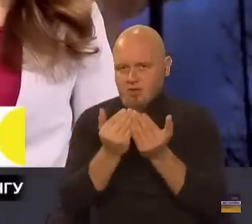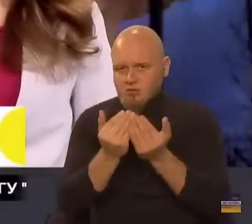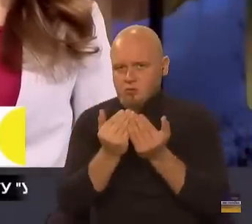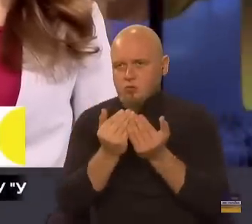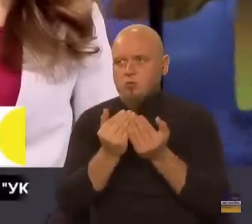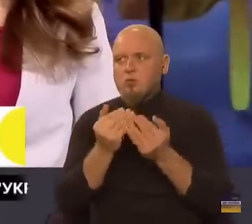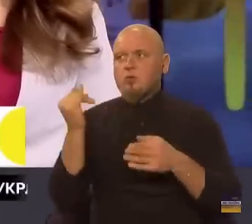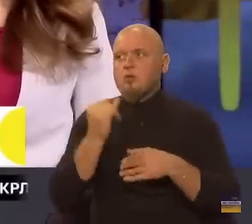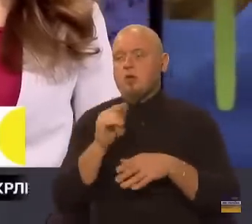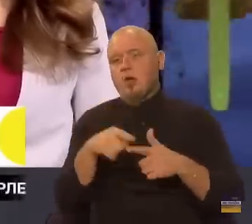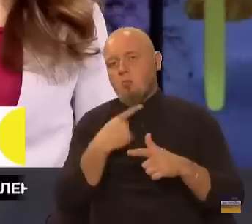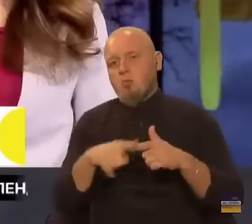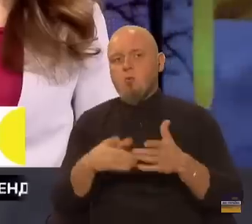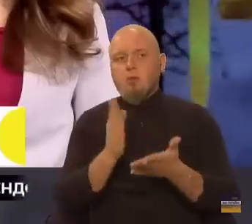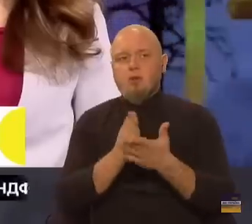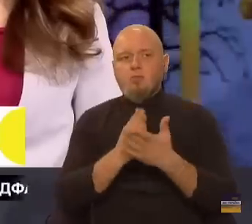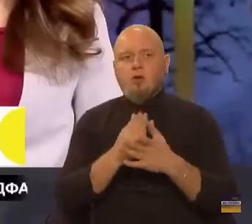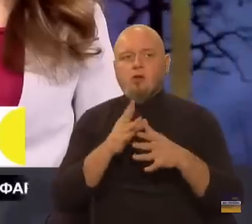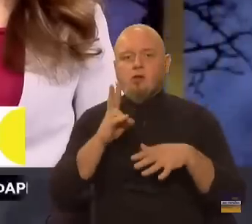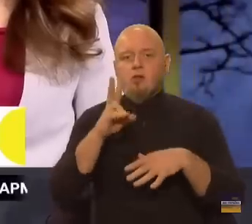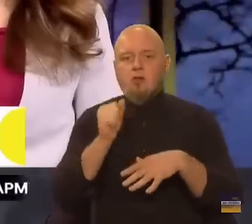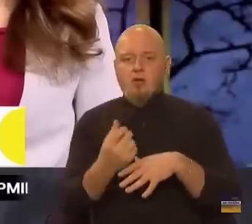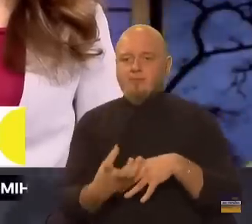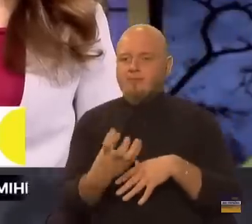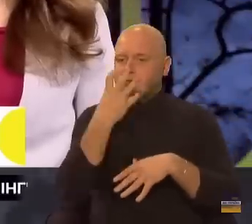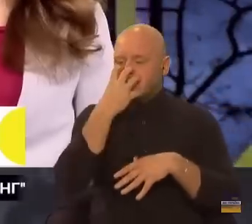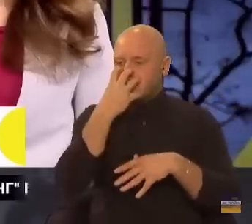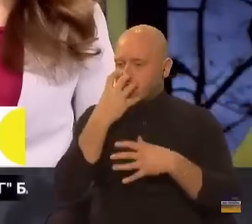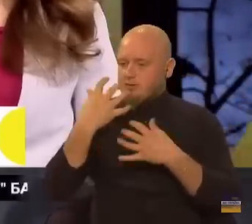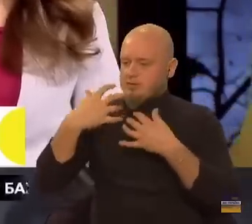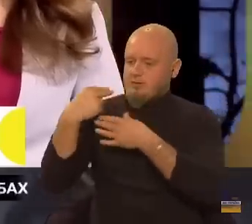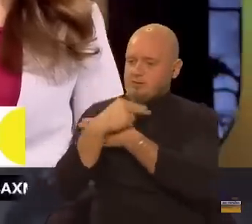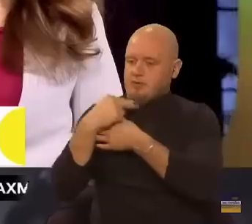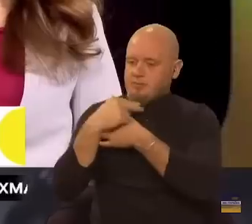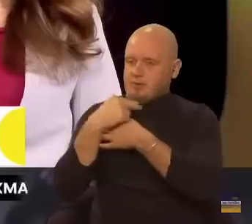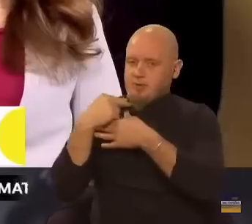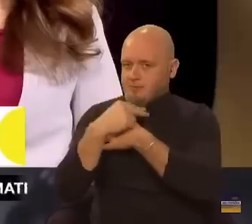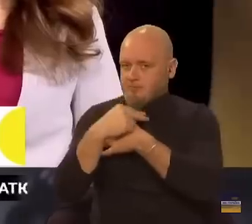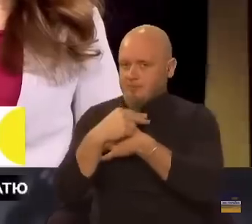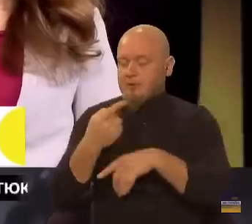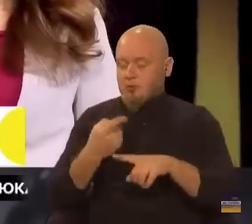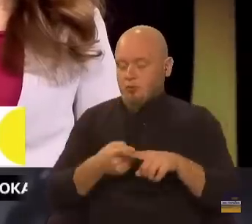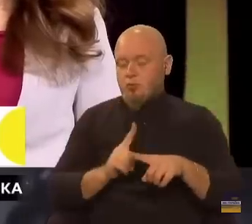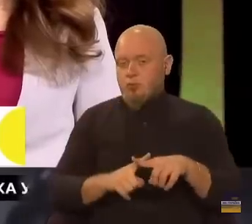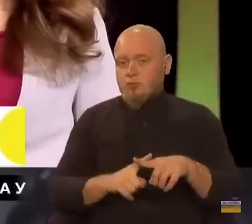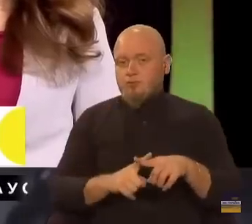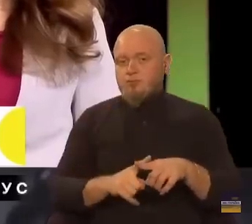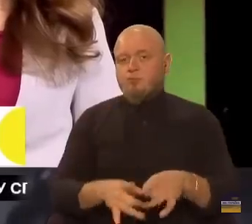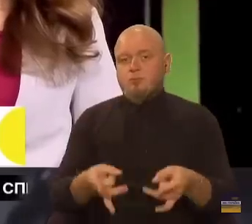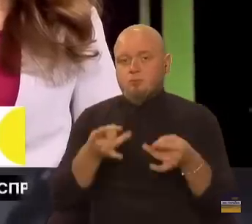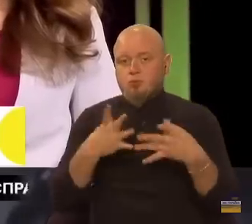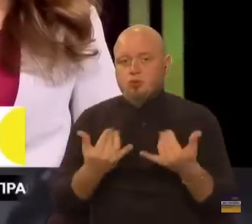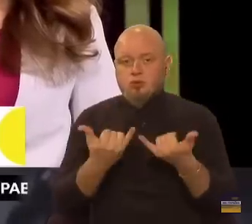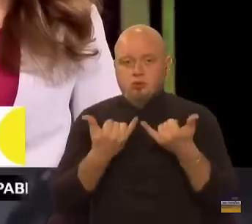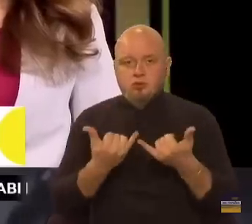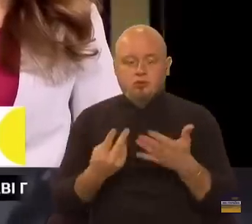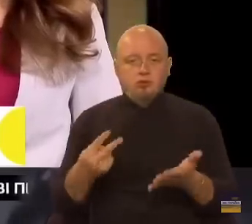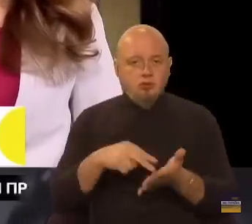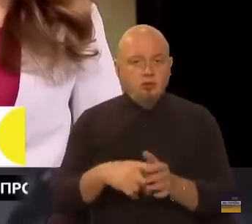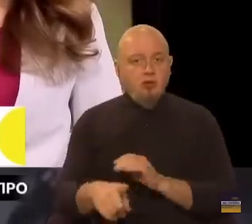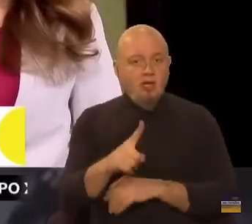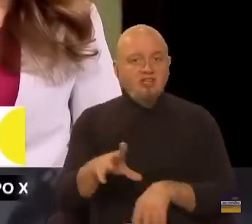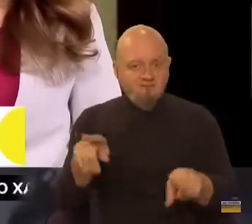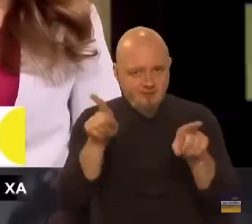і або перебуває на кисневій терапії. Тому простіше зараз стало,